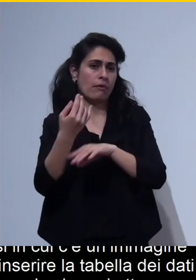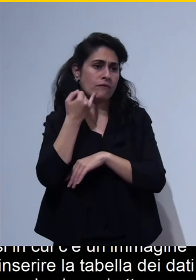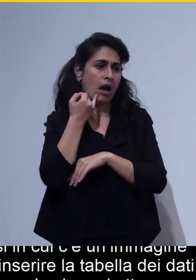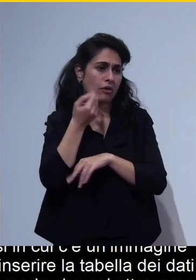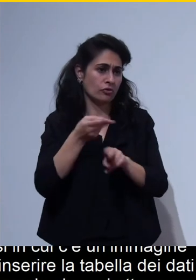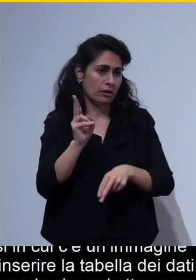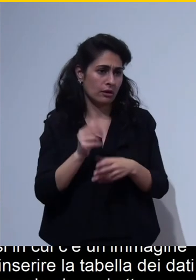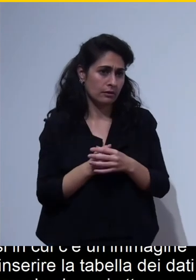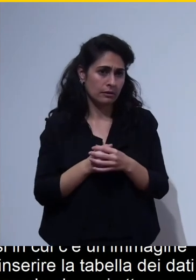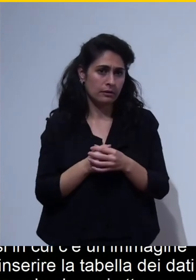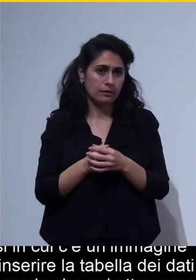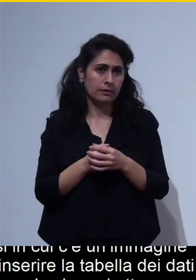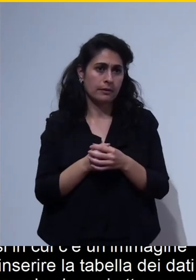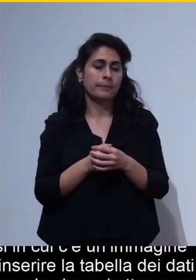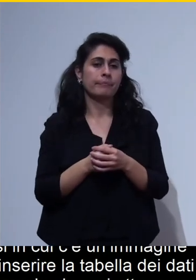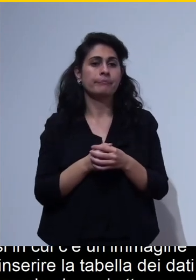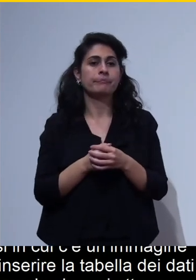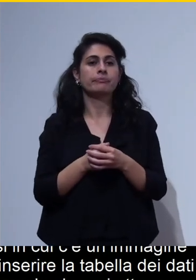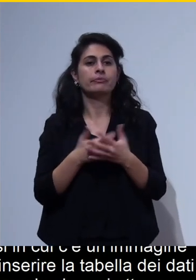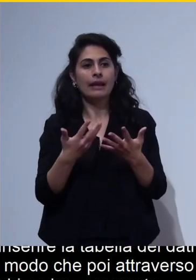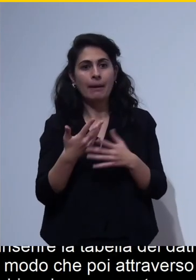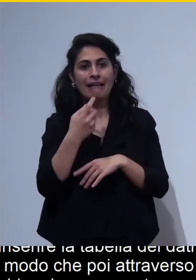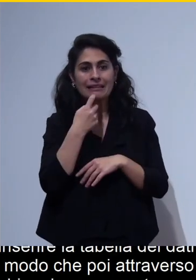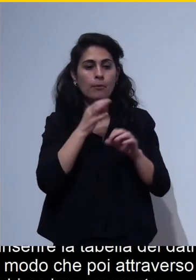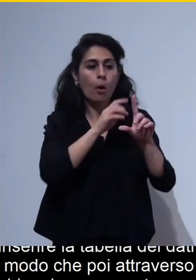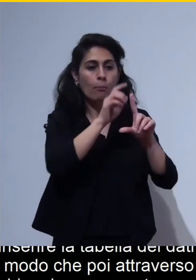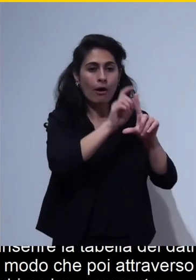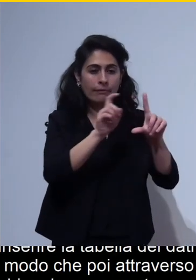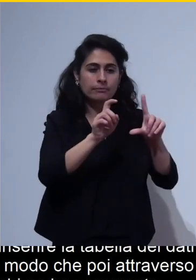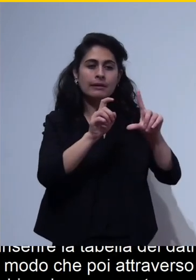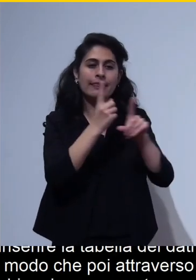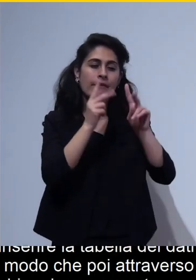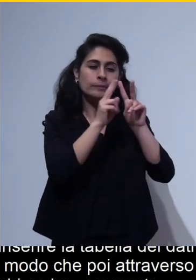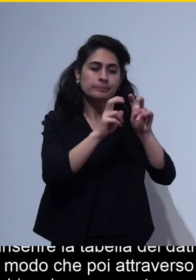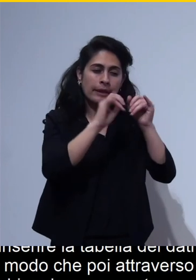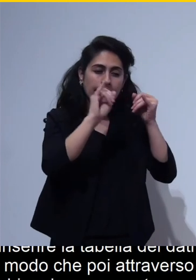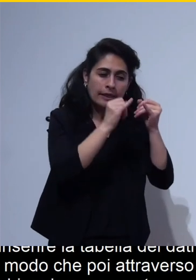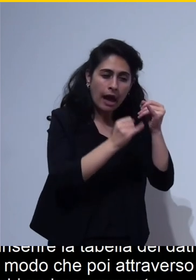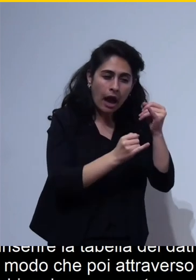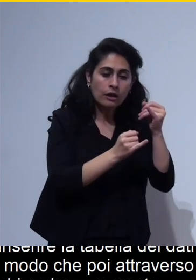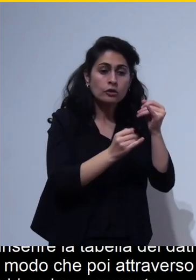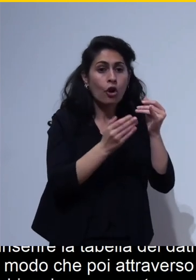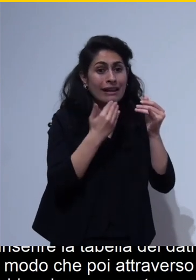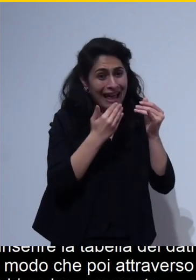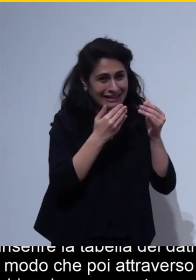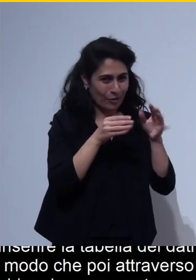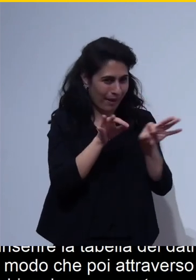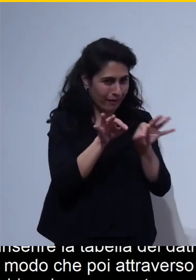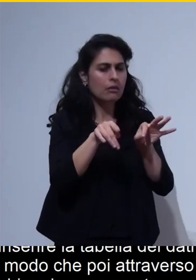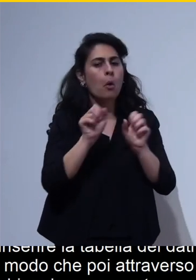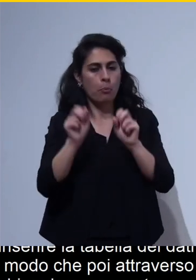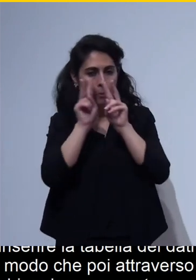chi ne ha veramente bisogno di analizzare quel grafico molto in dettaglio può andare poi ad utilizzarlo è un tema